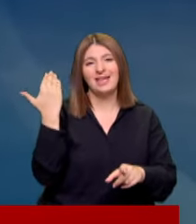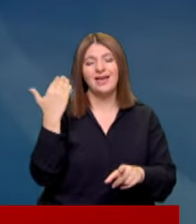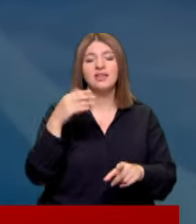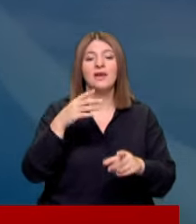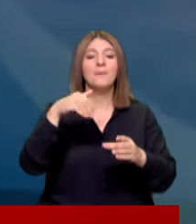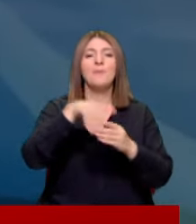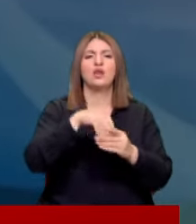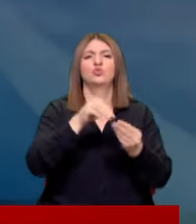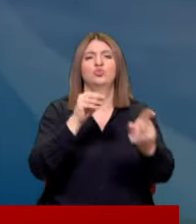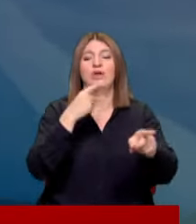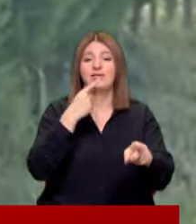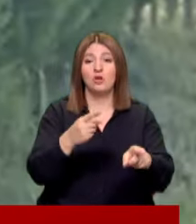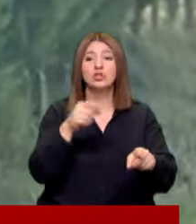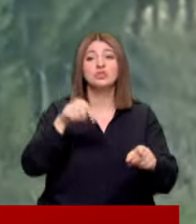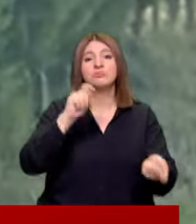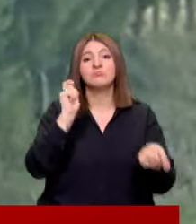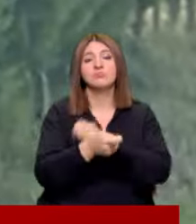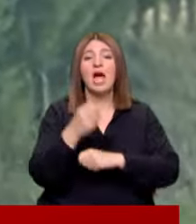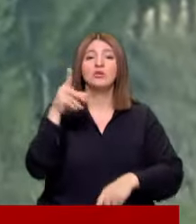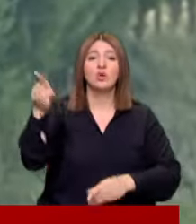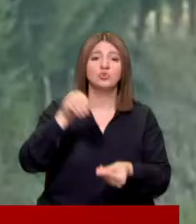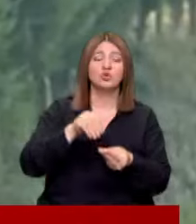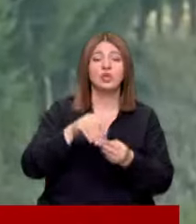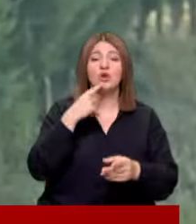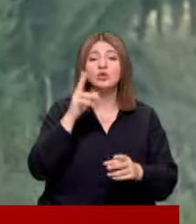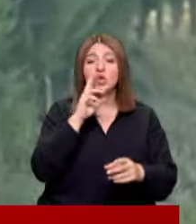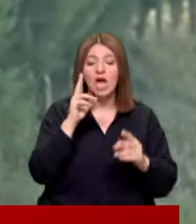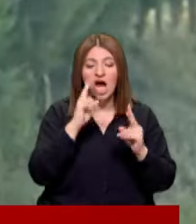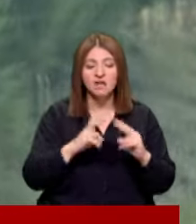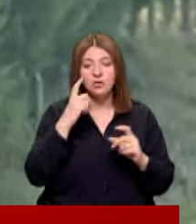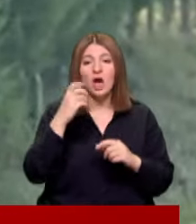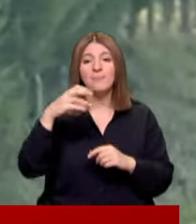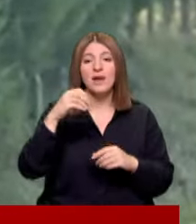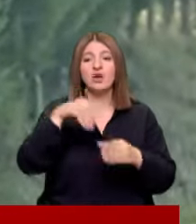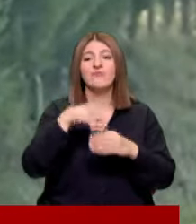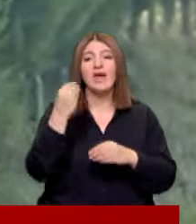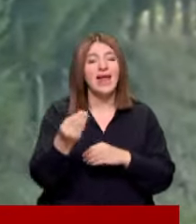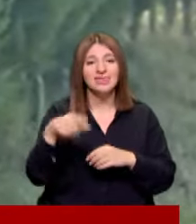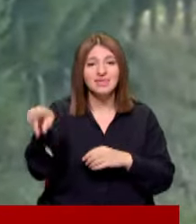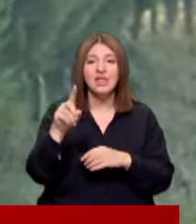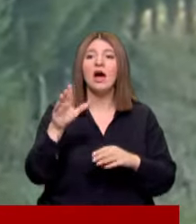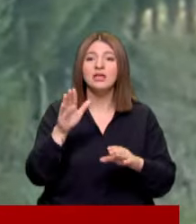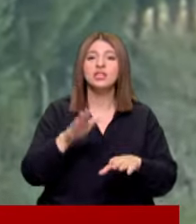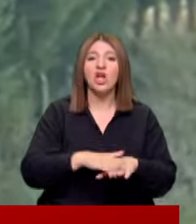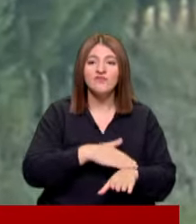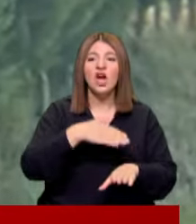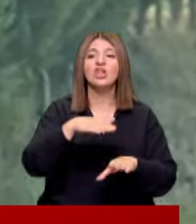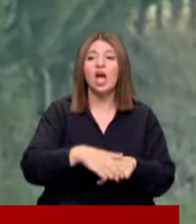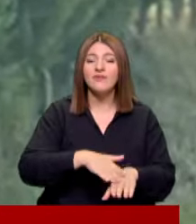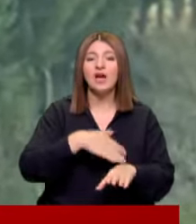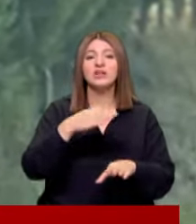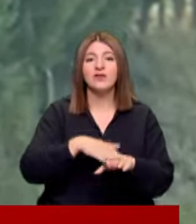sona erdiği tespiti yapıldı Son yapılan araştırmalarda AK Parti seçmeni yavaş yavaş artık sadece